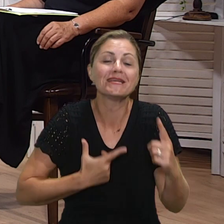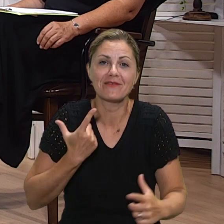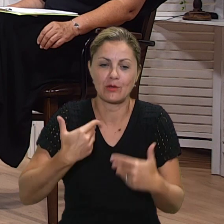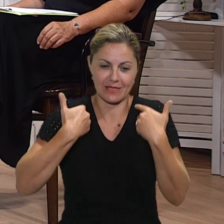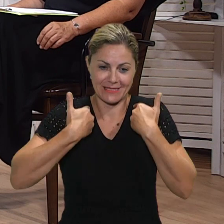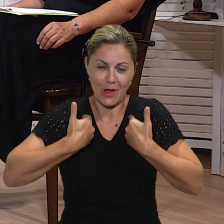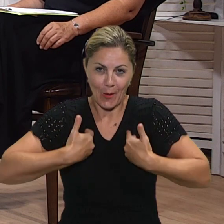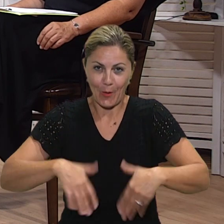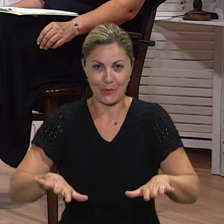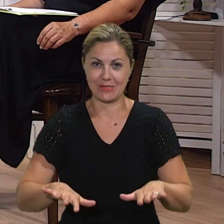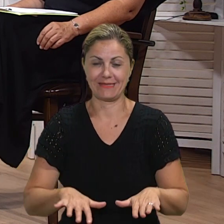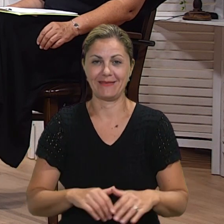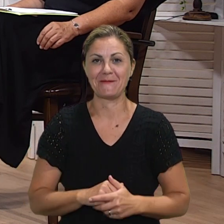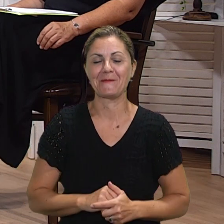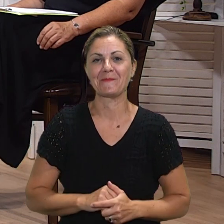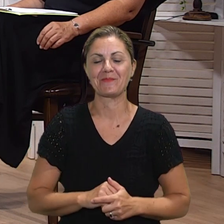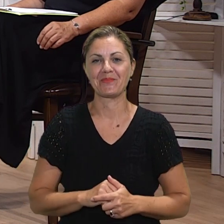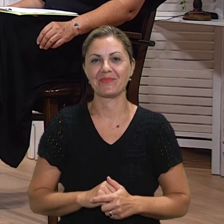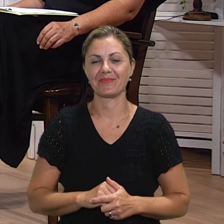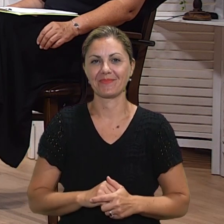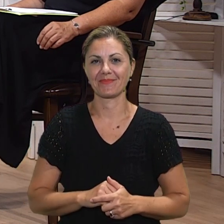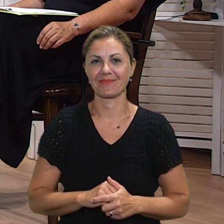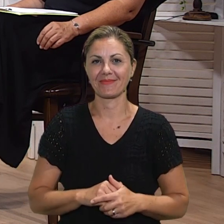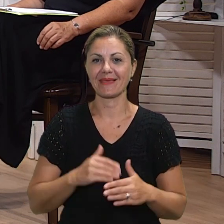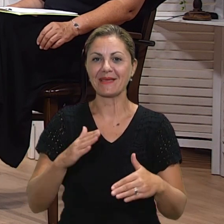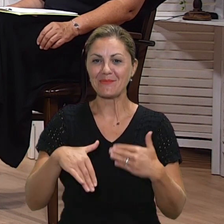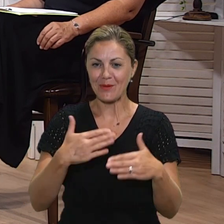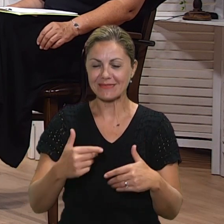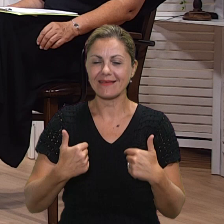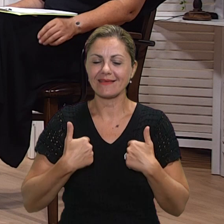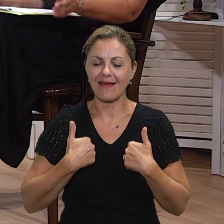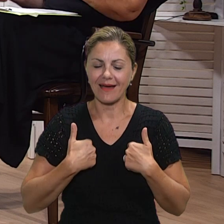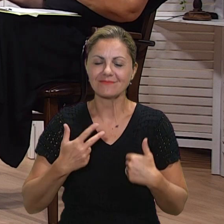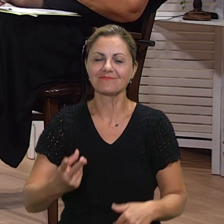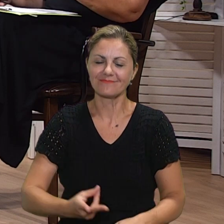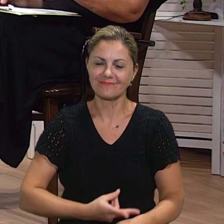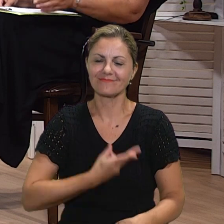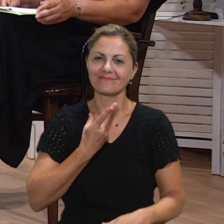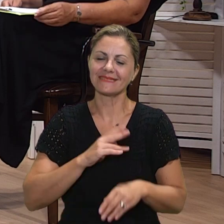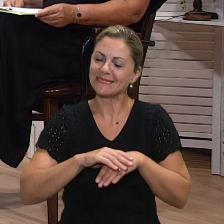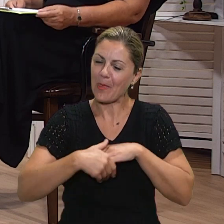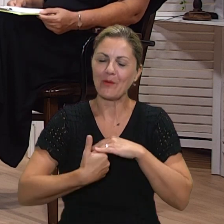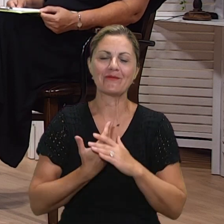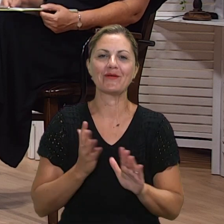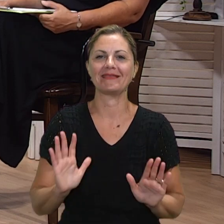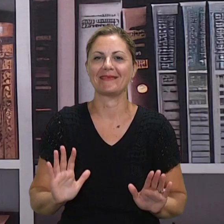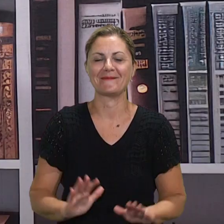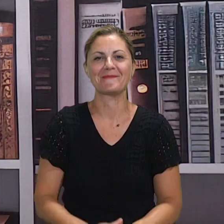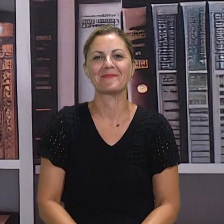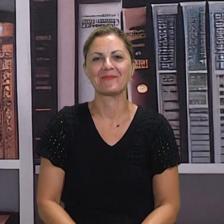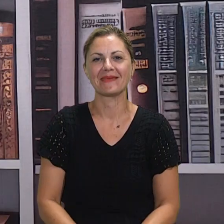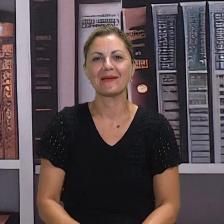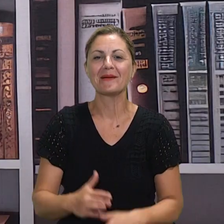trenutku dok su na toj sceni. I naravno, njihov užitak je zapravo najveća nagrada. I ono je pljesak rovitelja na kraju. Tako je. I